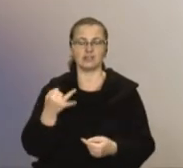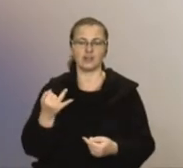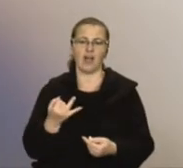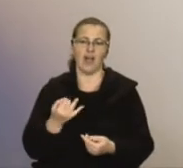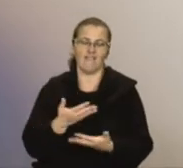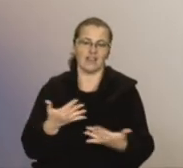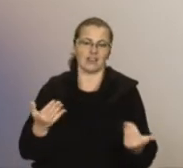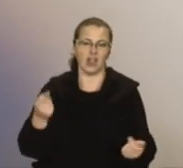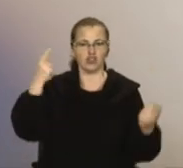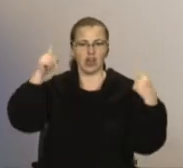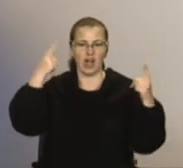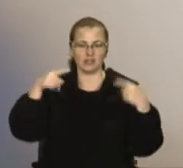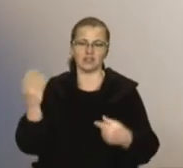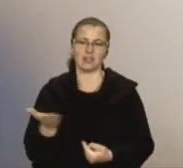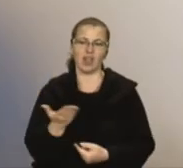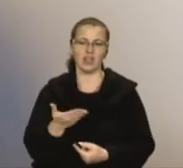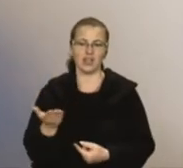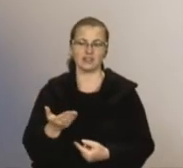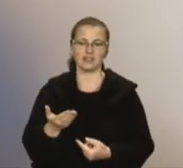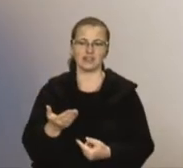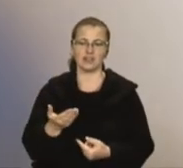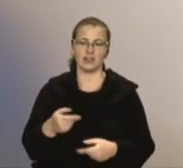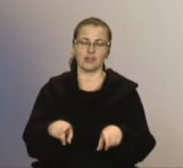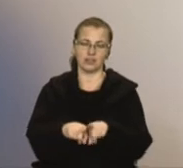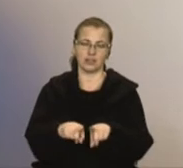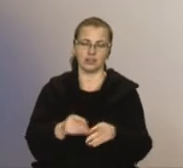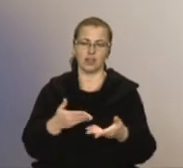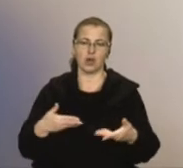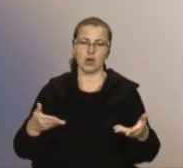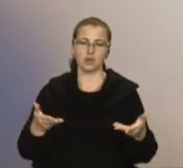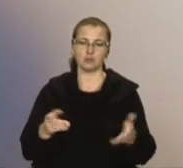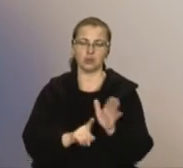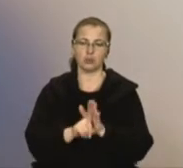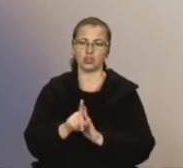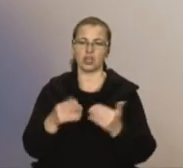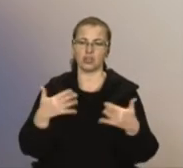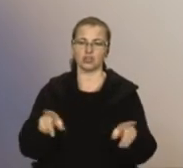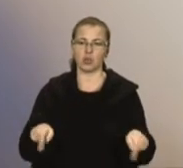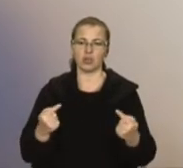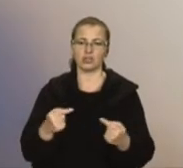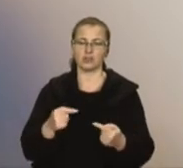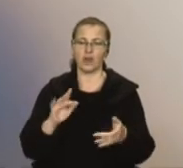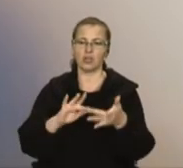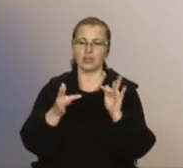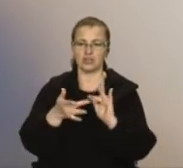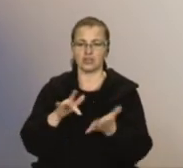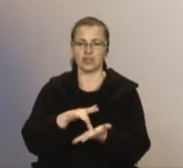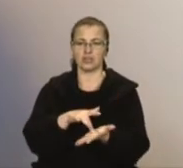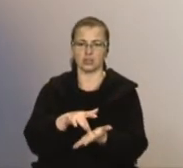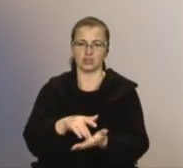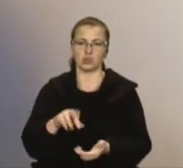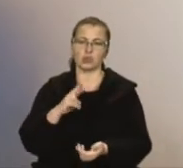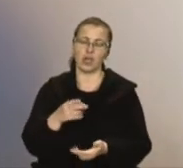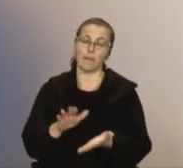легенди, казки, майстер-класи, лекції. А також ми почали вже організовувати онлайн-екскурсії, як